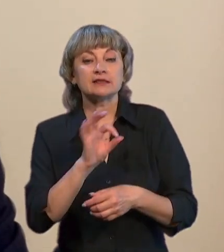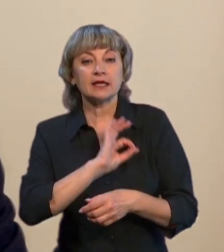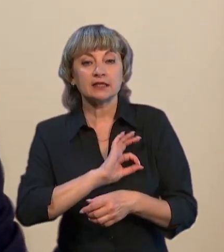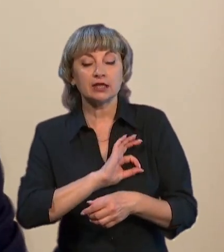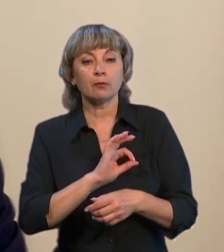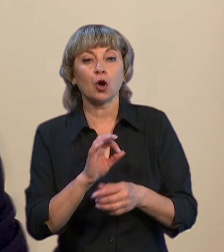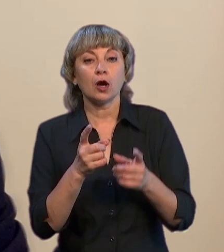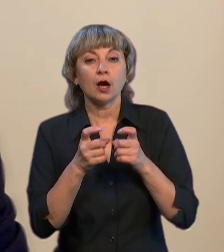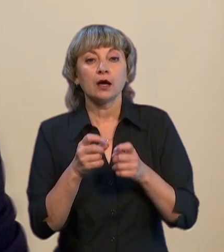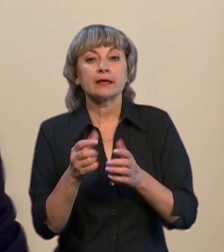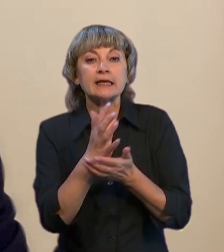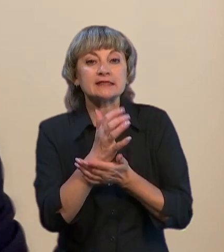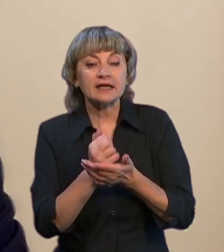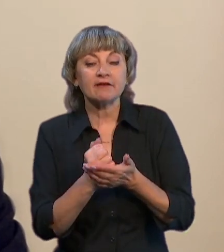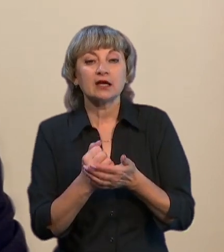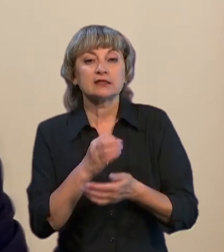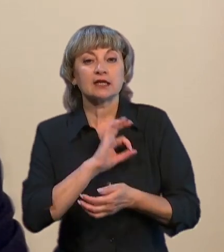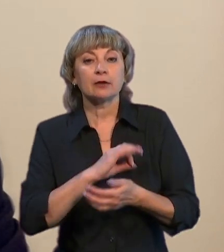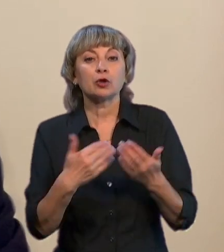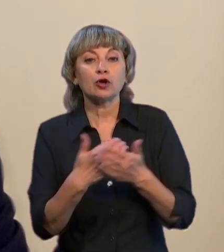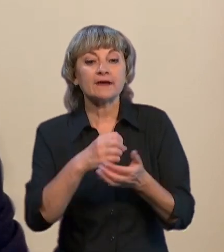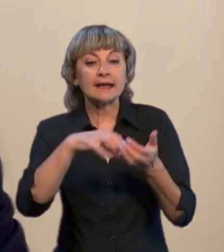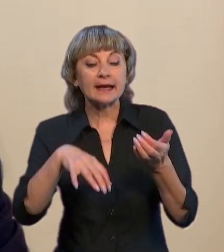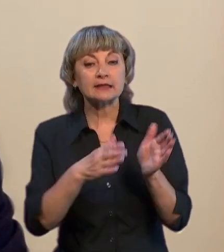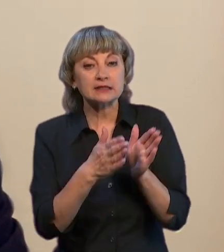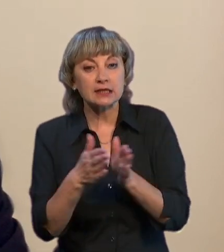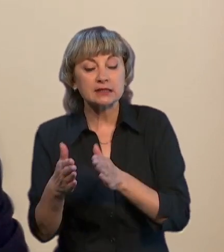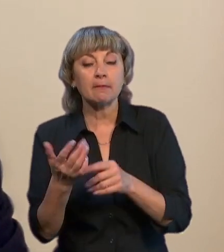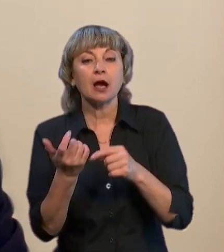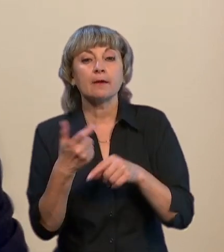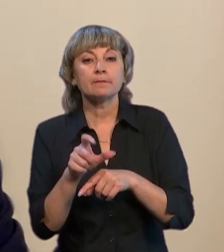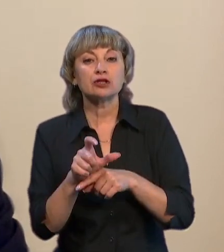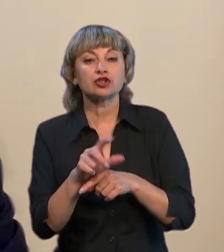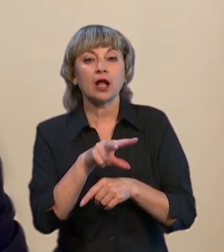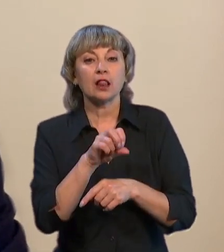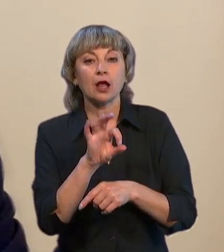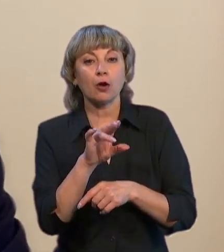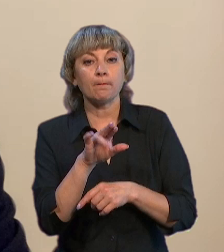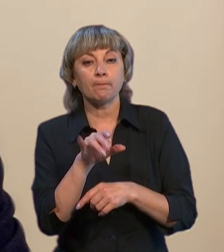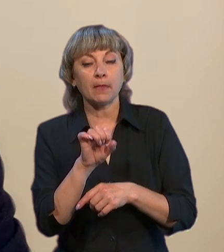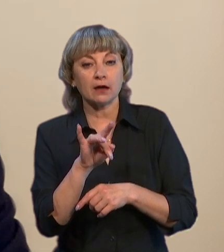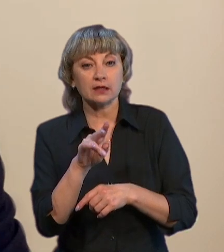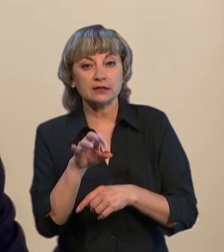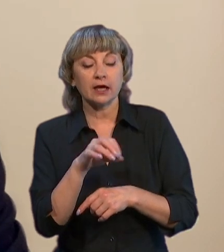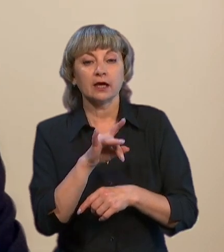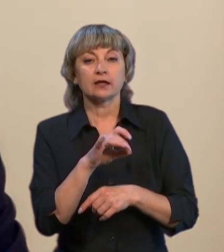задіємо якраз і нові ракетні системи, ті ж Леопарди, Бредлі, інші